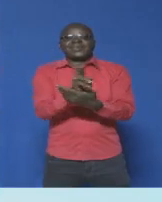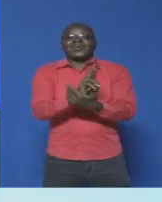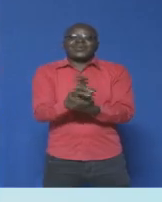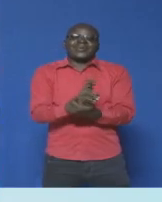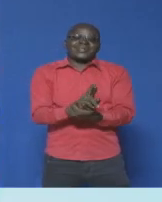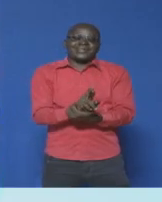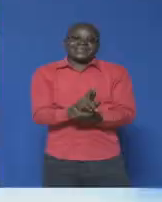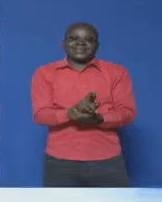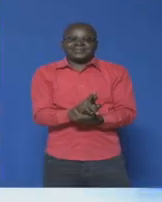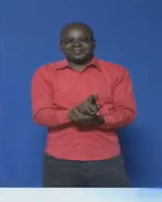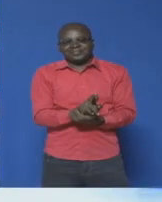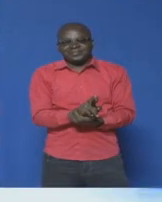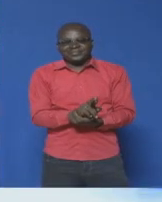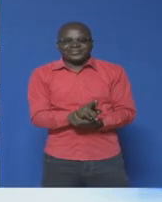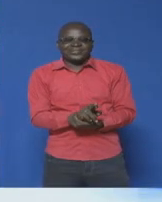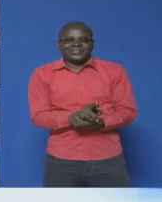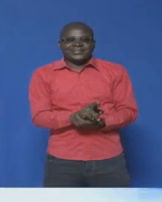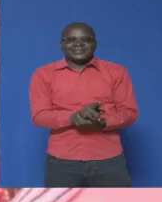et Nathalie Savadougou.